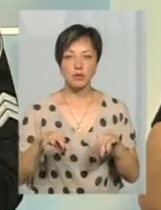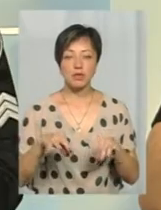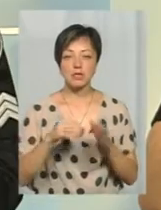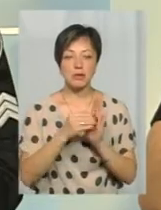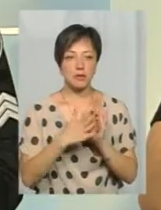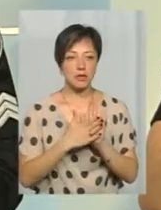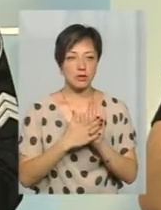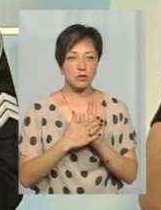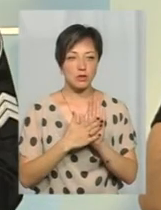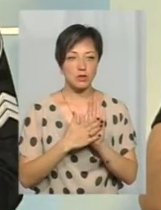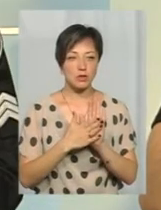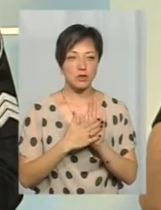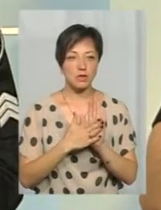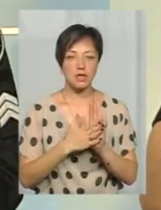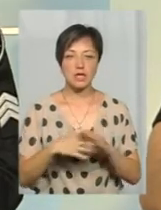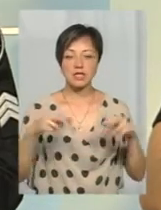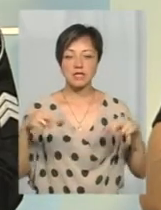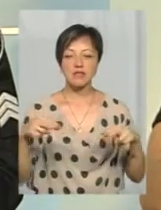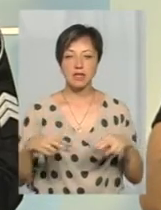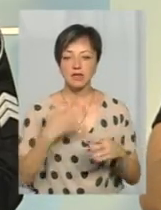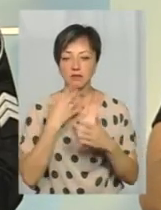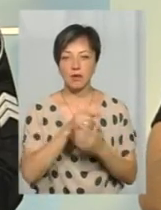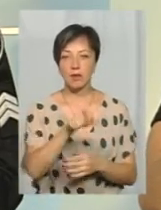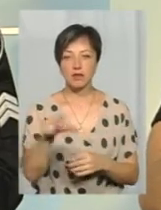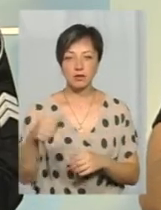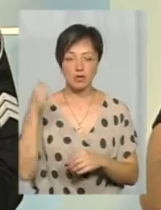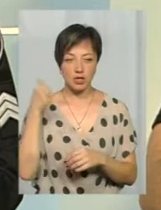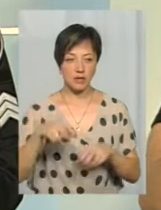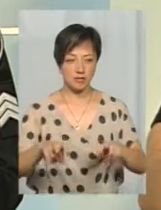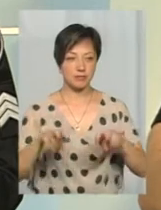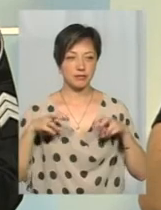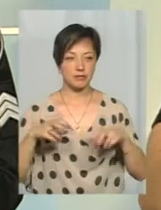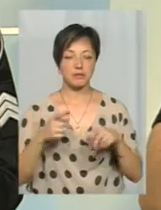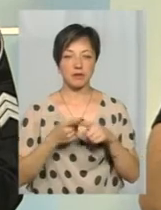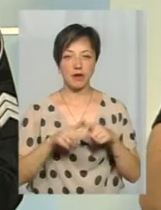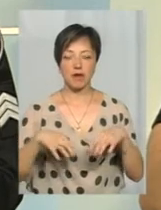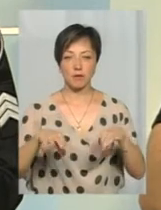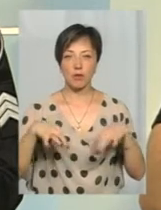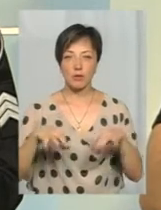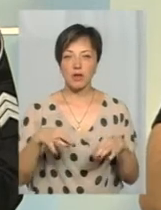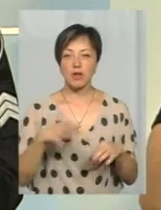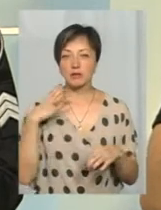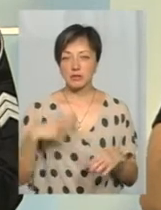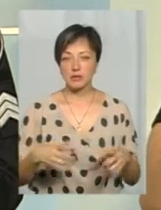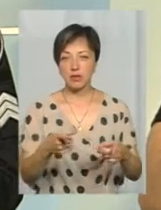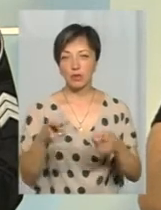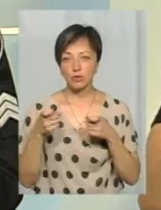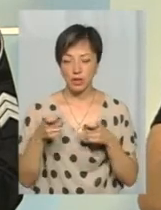записують, скажімо, свідків своїх пасажирів, які в них є в автомобілі. Тому приходиться залучати, навіть інколи,